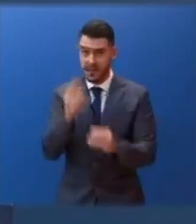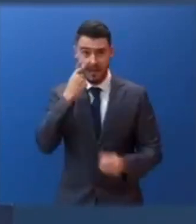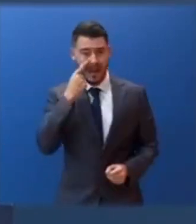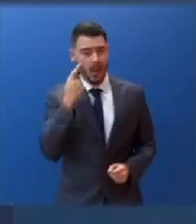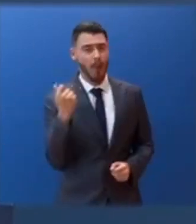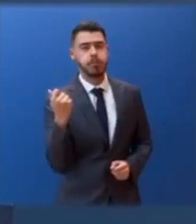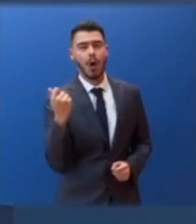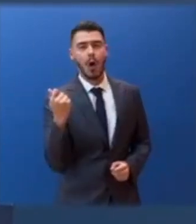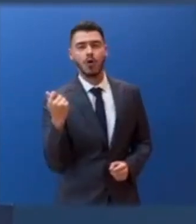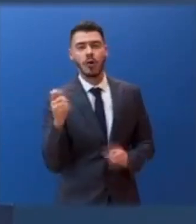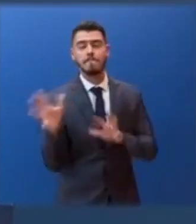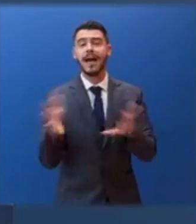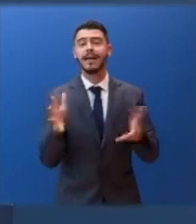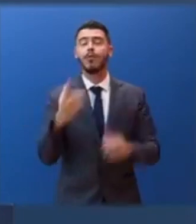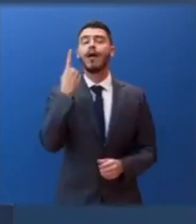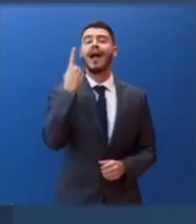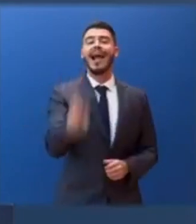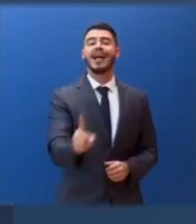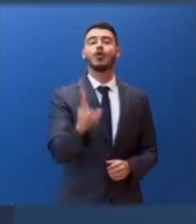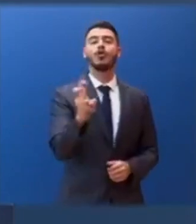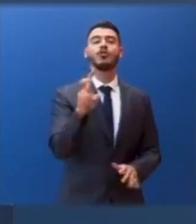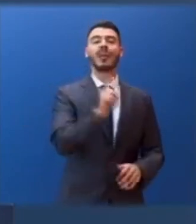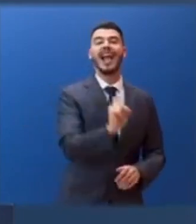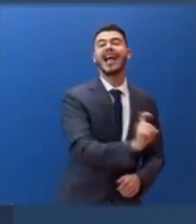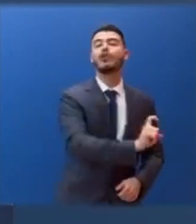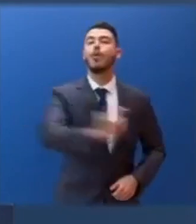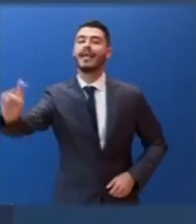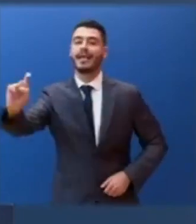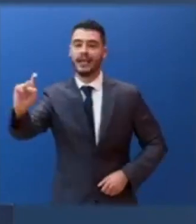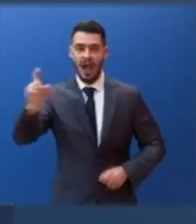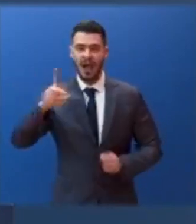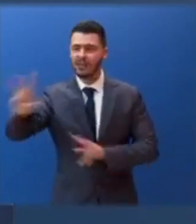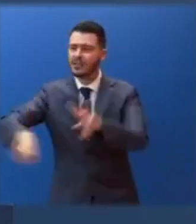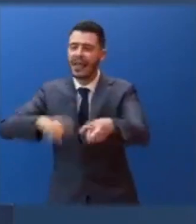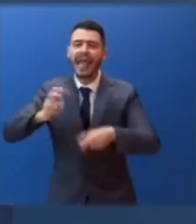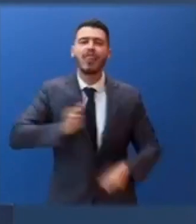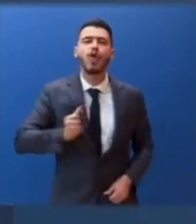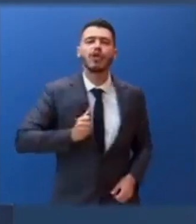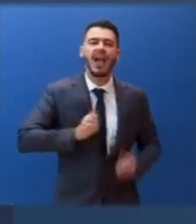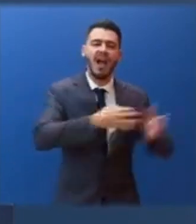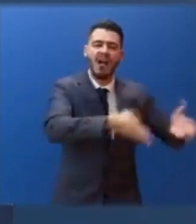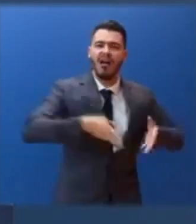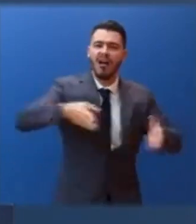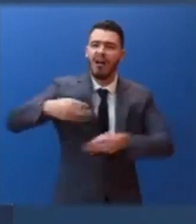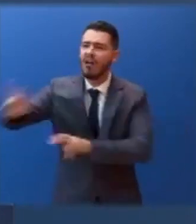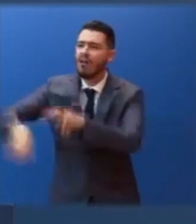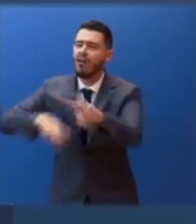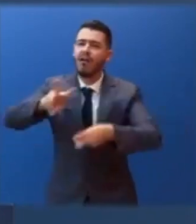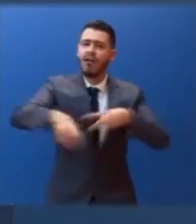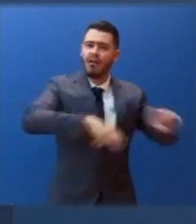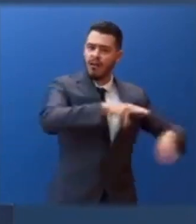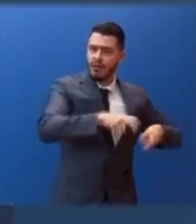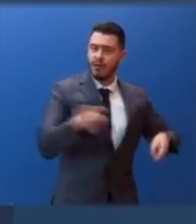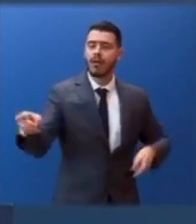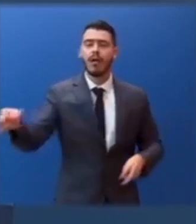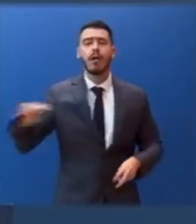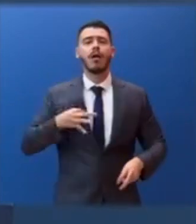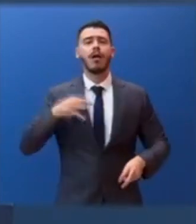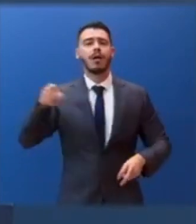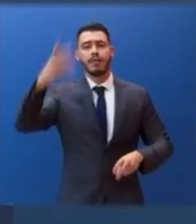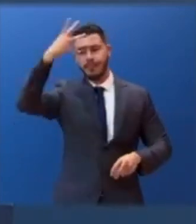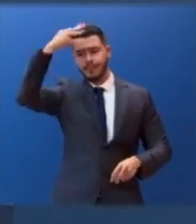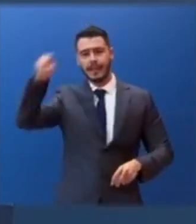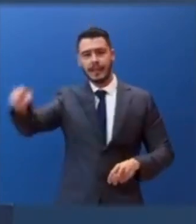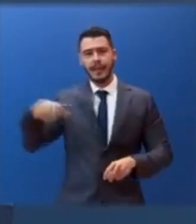ποσό κοντά στα 120 εκατομμύρια, τα οποία ζητούσε ωστήριες να τα δώσουμε στους ιδιώτες που έχουν τις